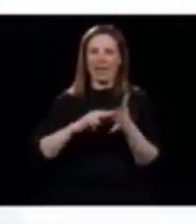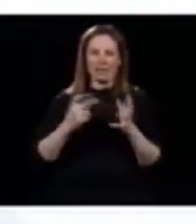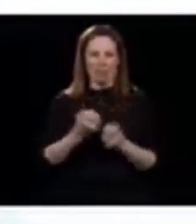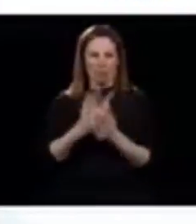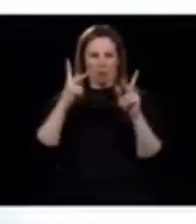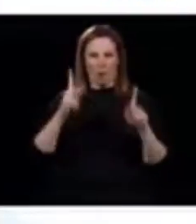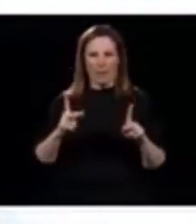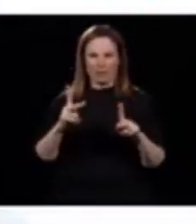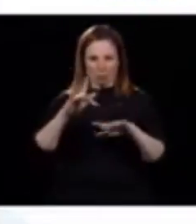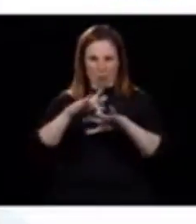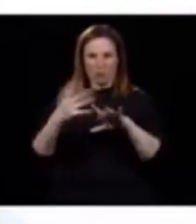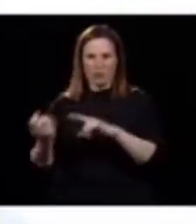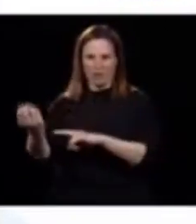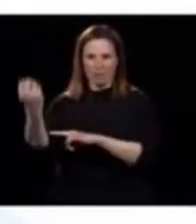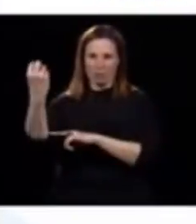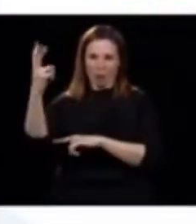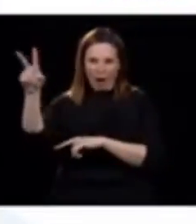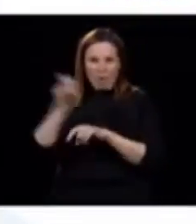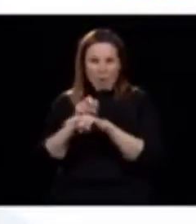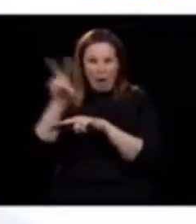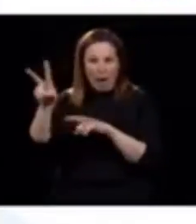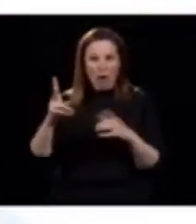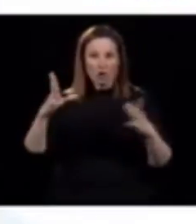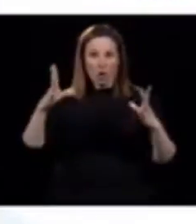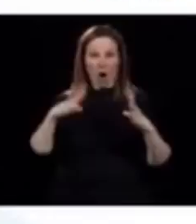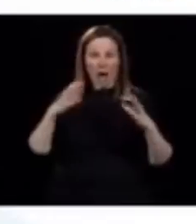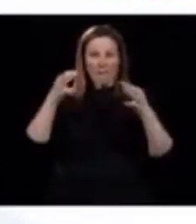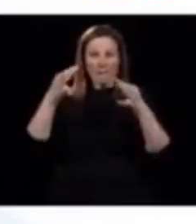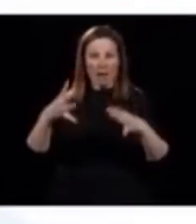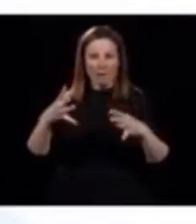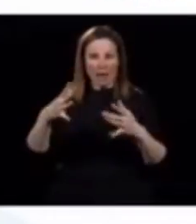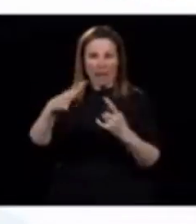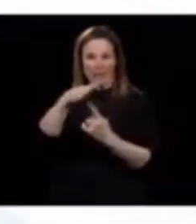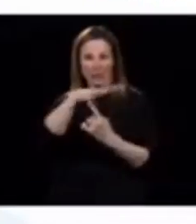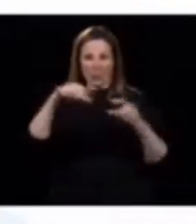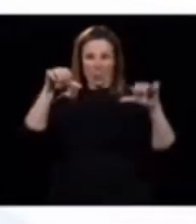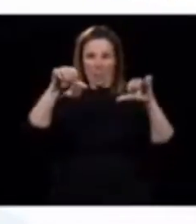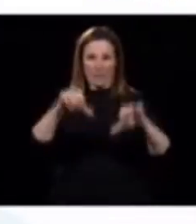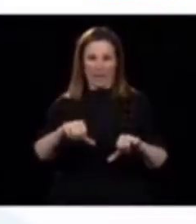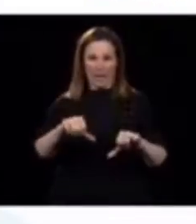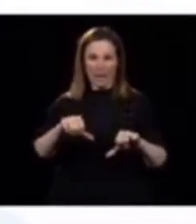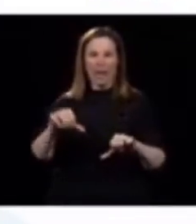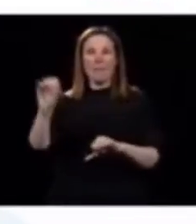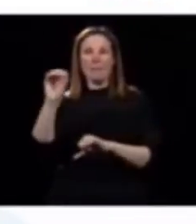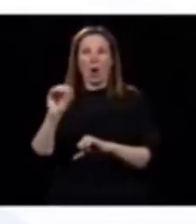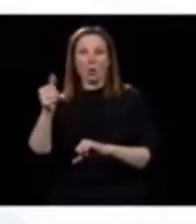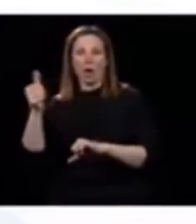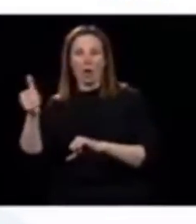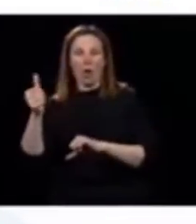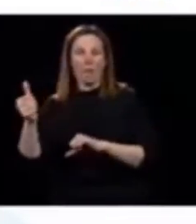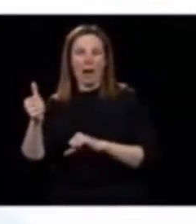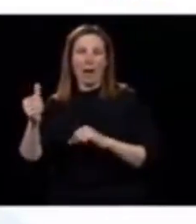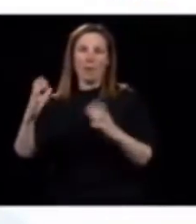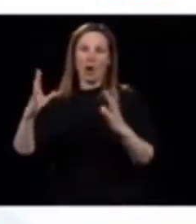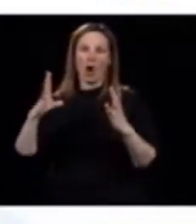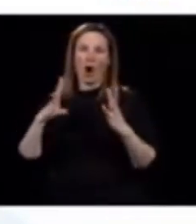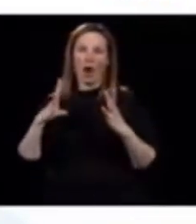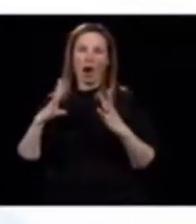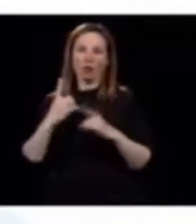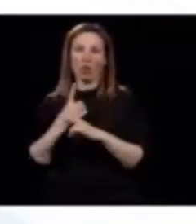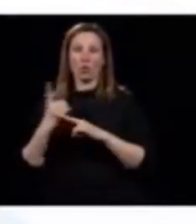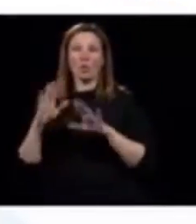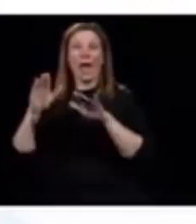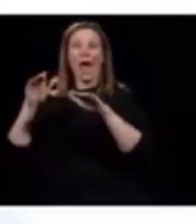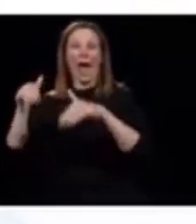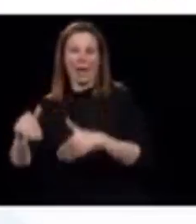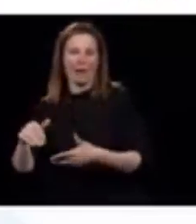qui ont voyagé pendant le congé scolaire au pire moment, alors que l'Ontario s'en est sauvé parce que leur congé scolaire arrivait